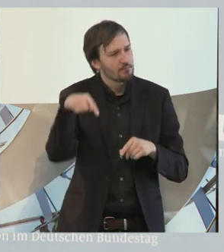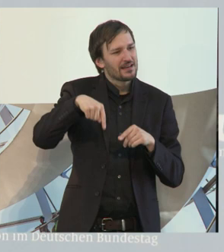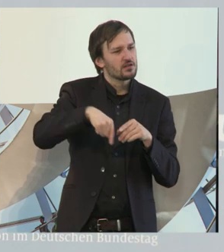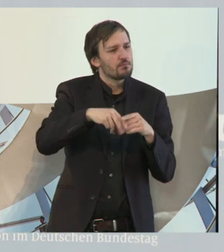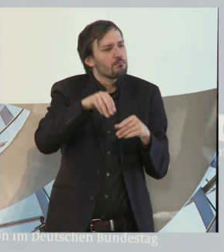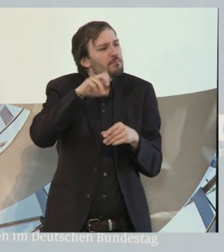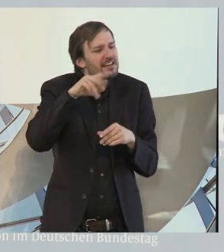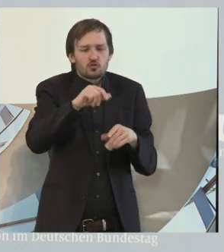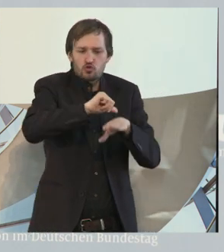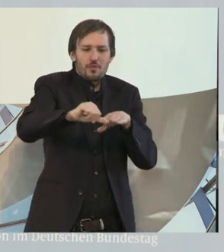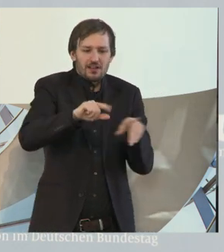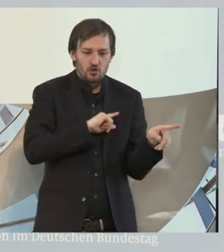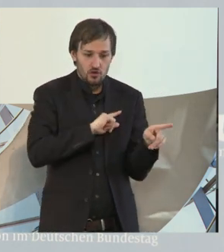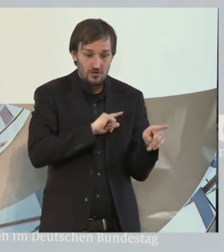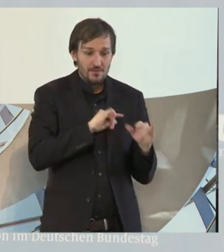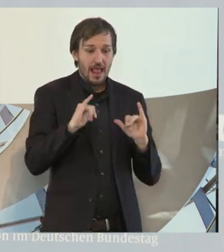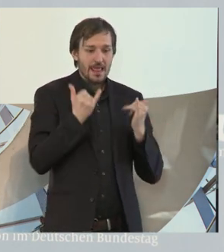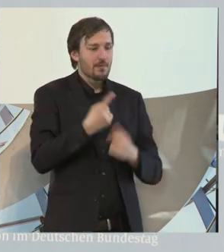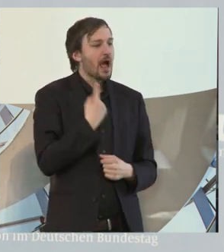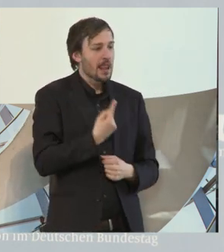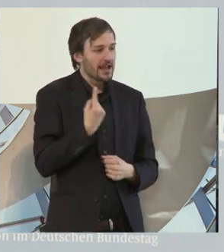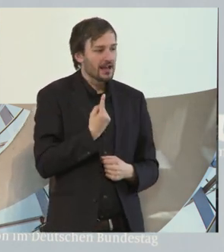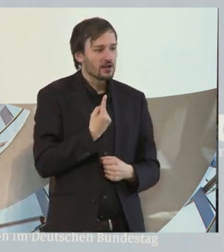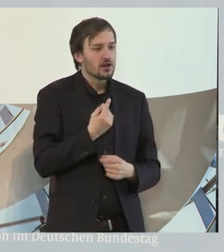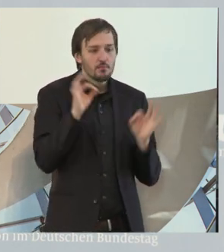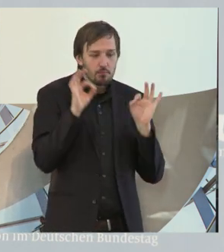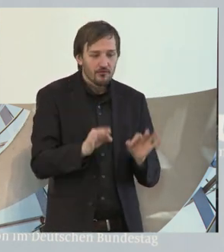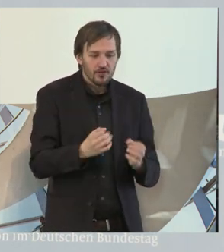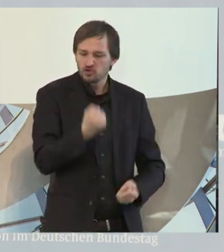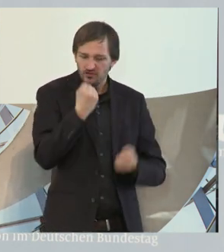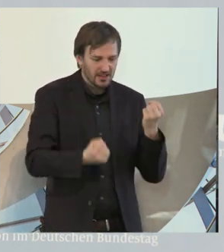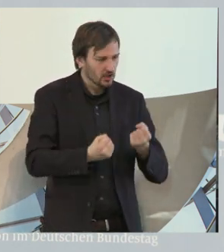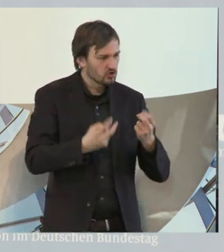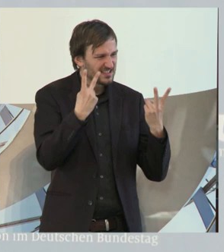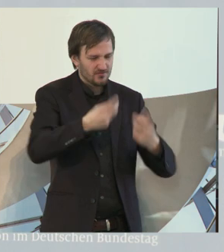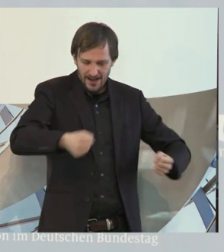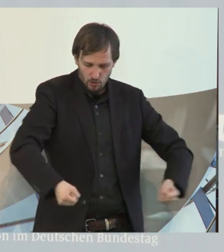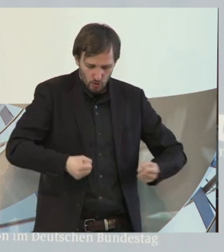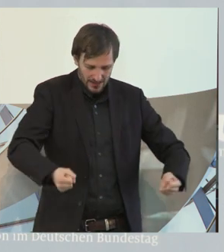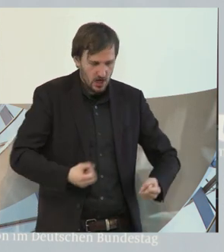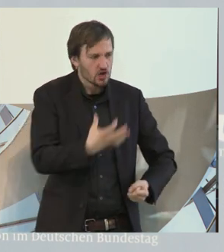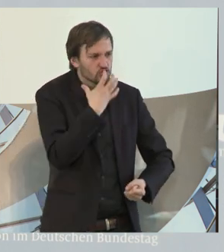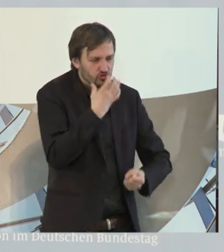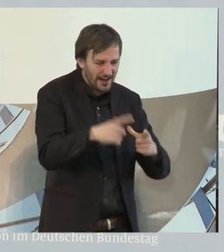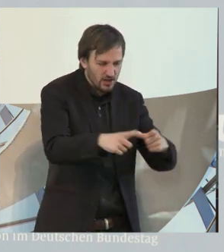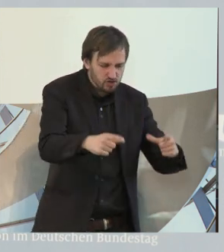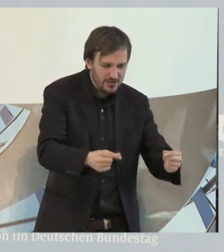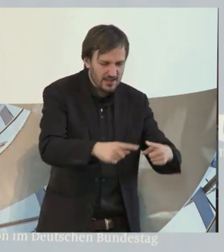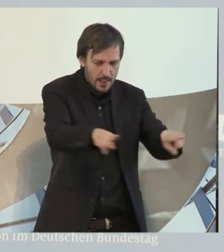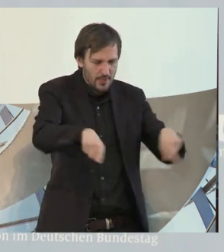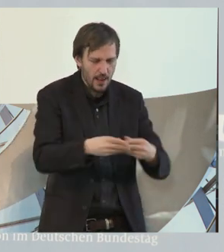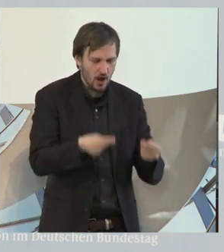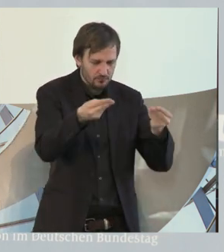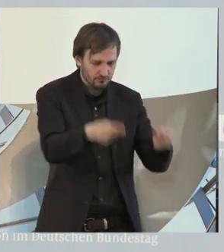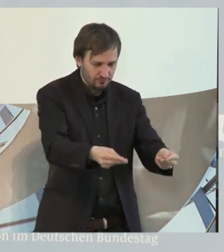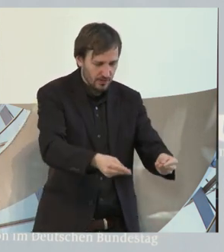wenn Sie alleine leben, was es für ein Akt ist, mit zwei Krücken, einen Teller mit einem schönen Schweineschnitzel von der